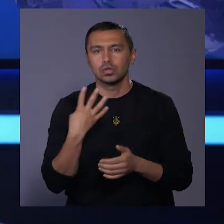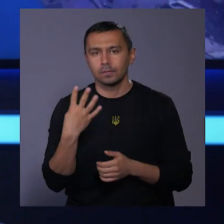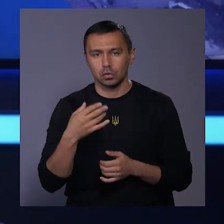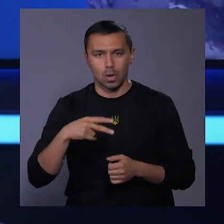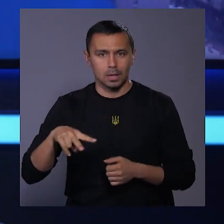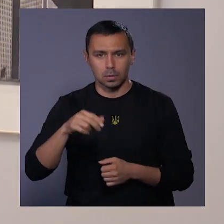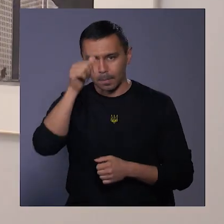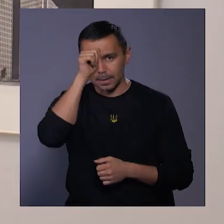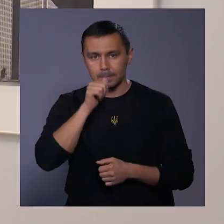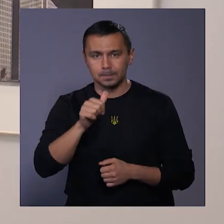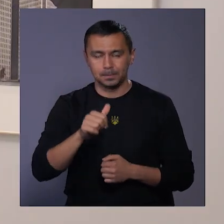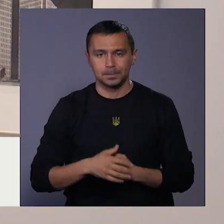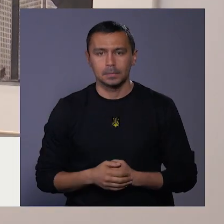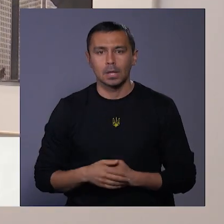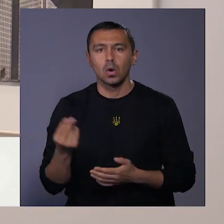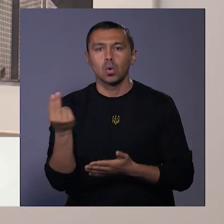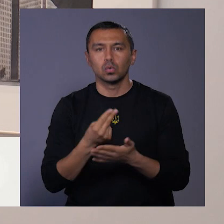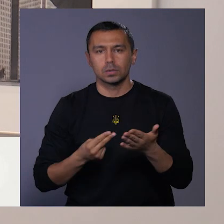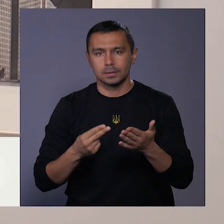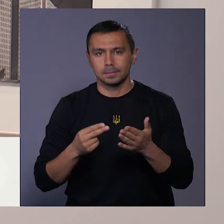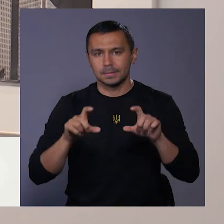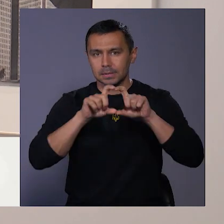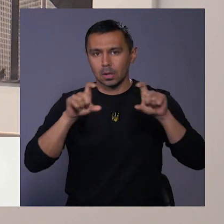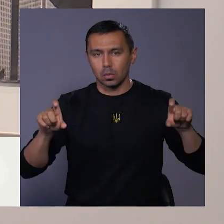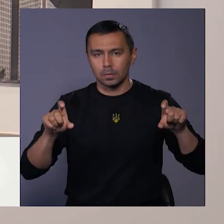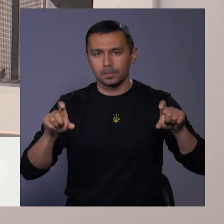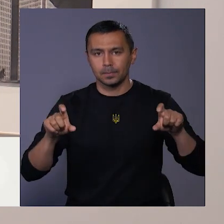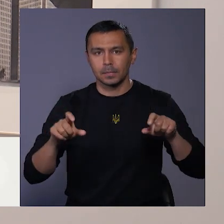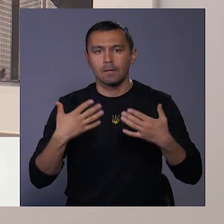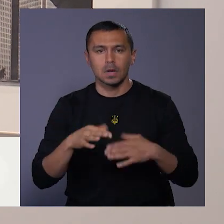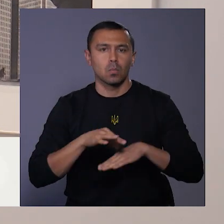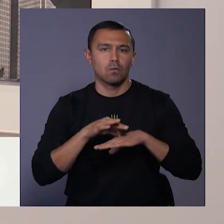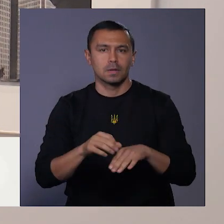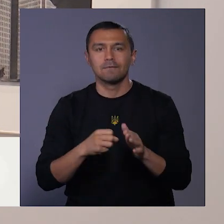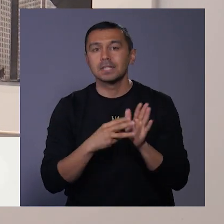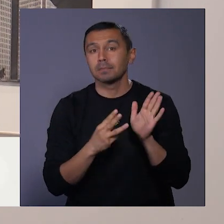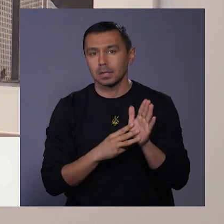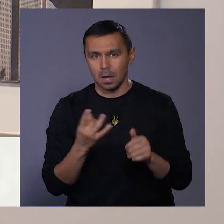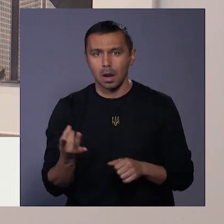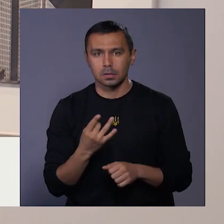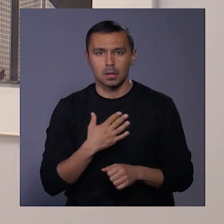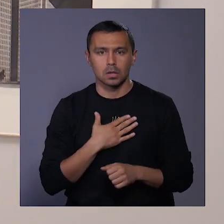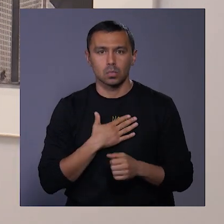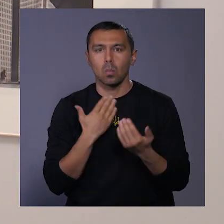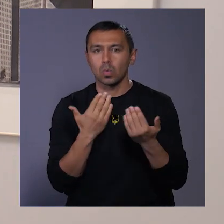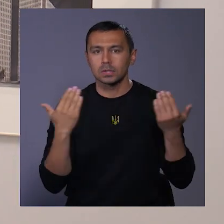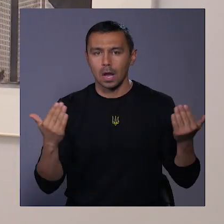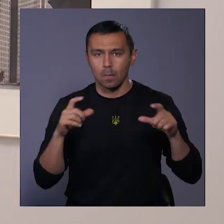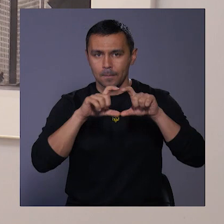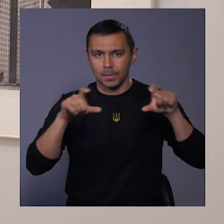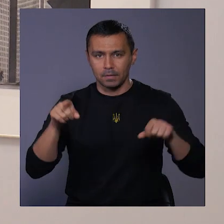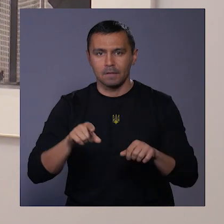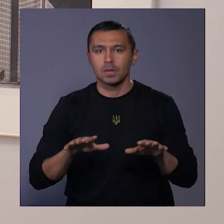листопада. Художній салон «Фотовернісаж на покрову» вже проводиться в 18-те. В нашому музеї він